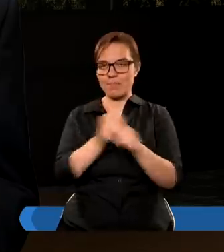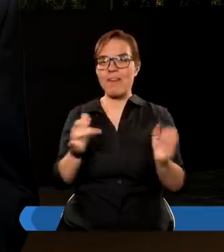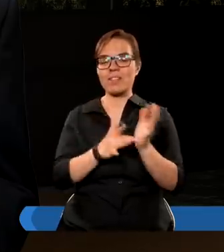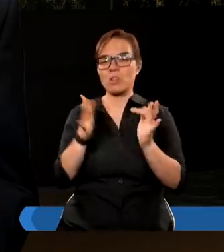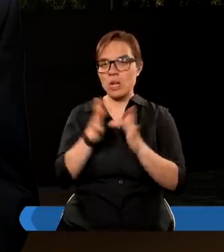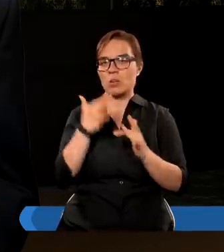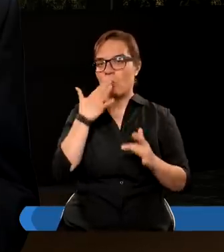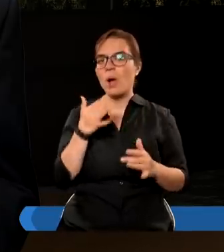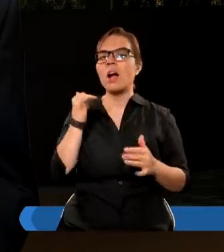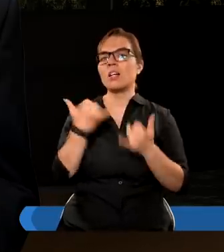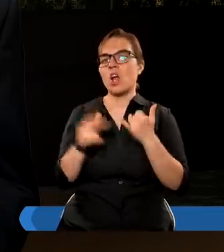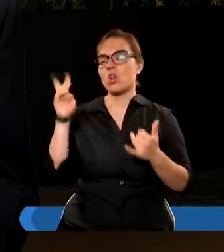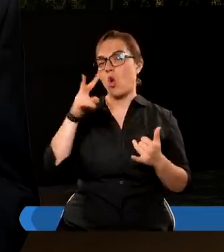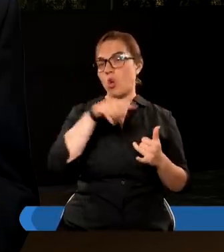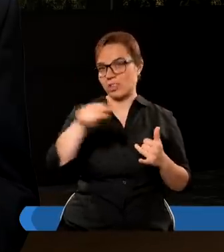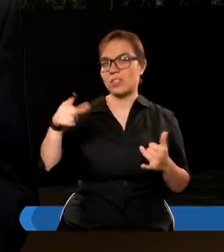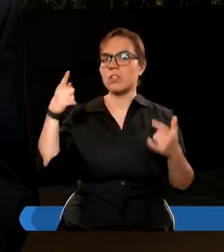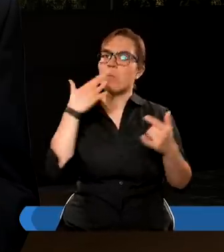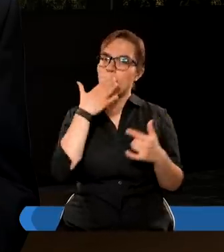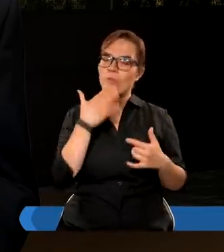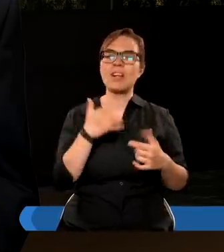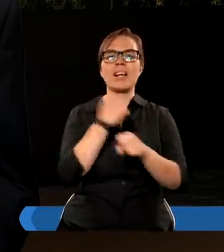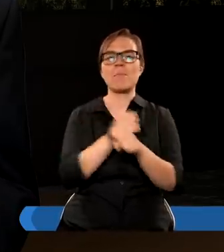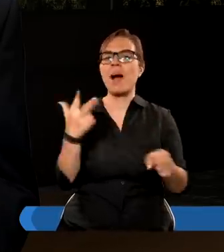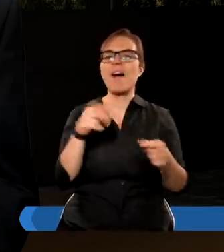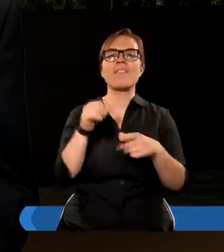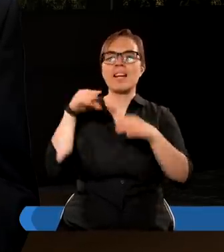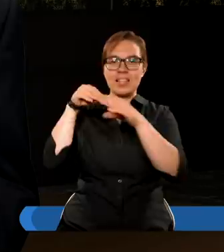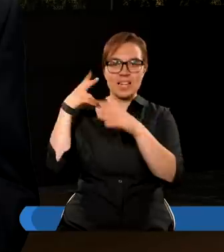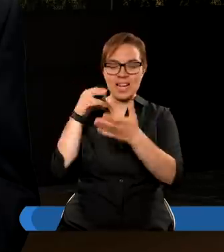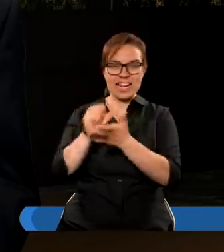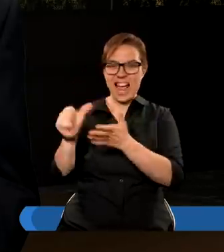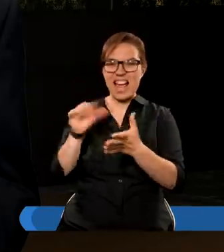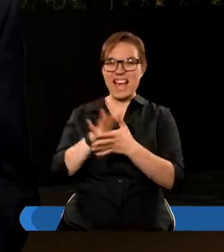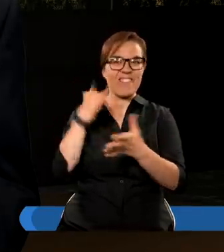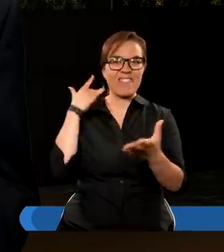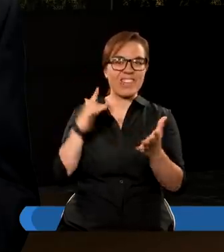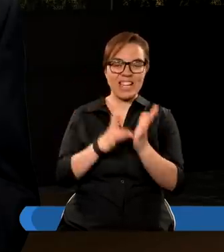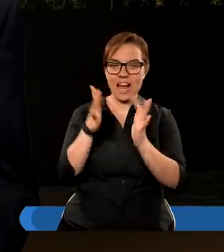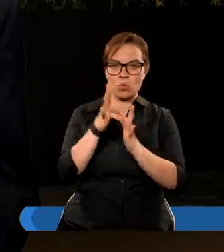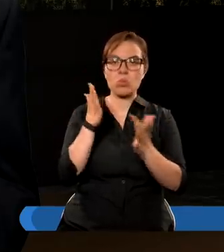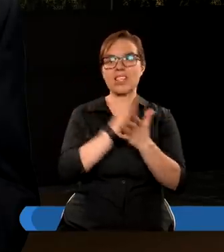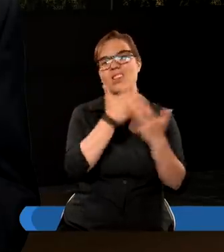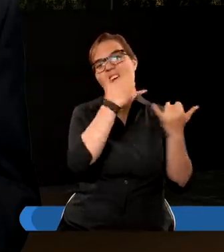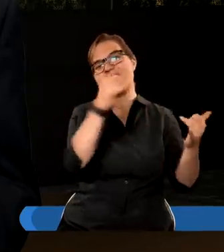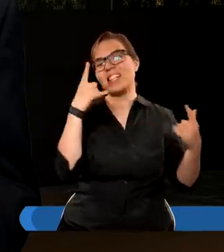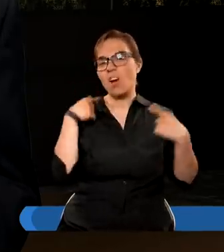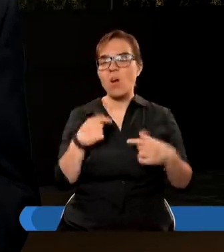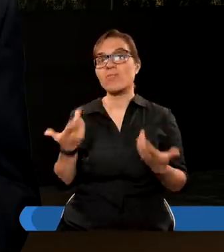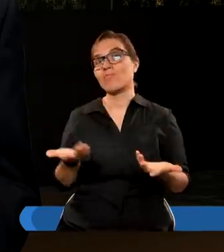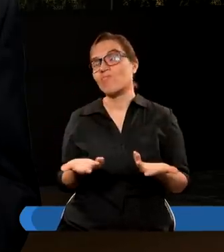więc jeżeli ktoś mówi, że zbawienie nie jest w Jezusie, tylko w kimś innym, czy w czymś innym,